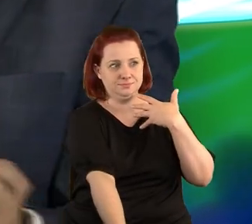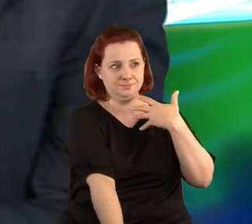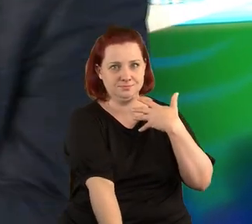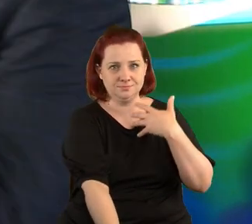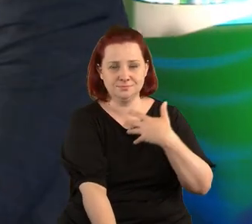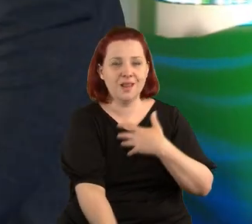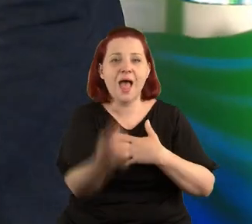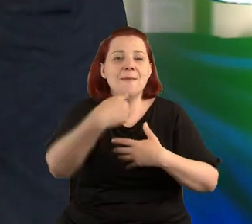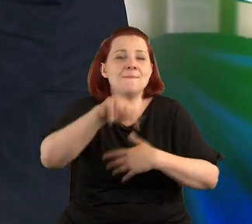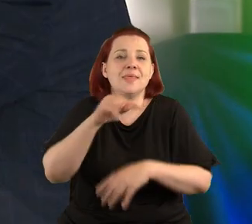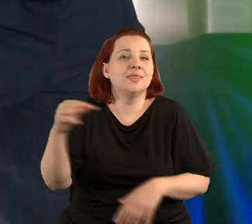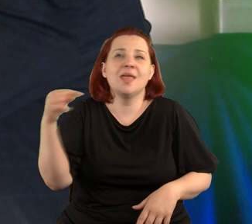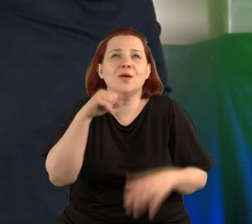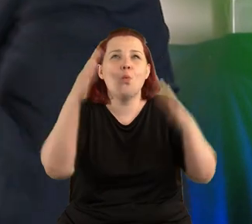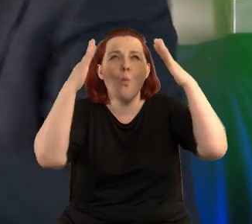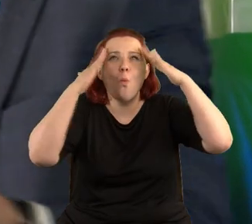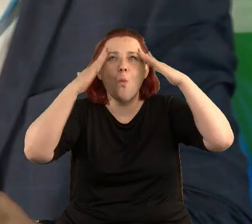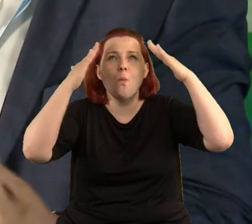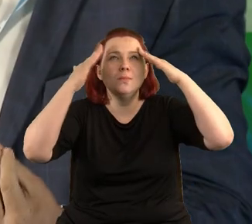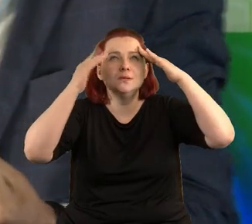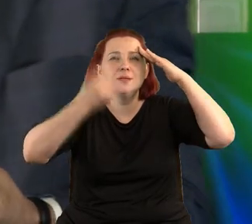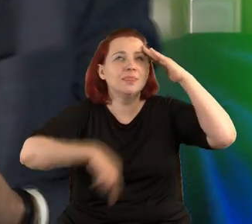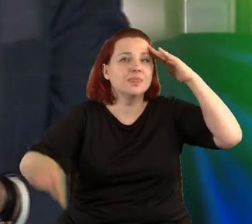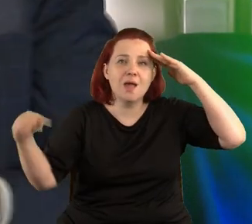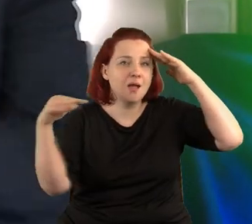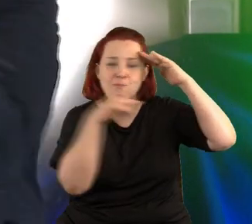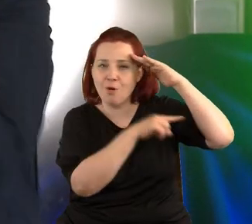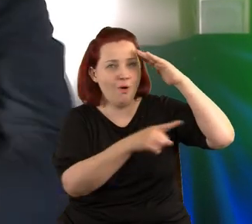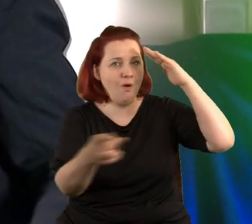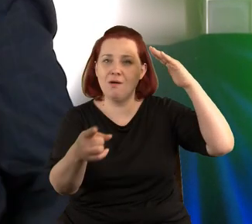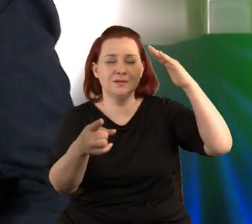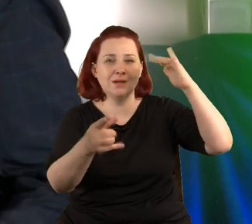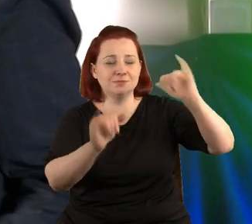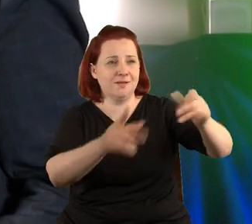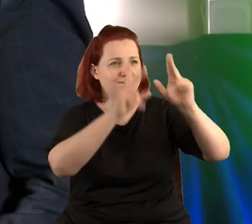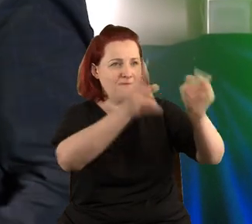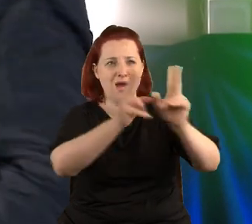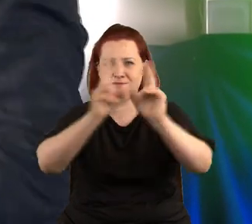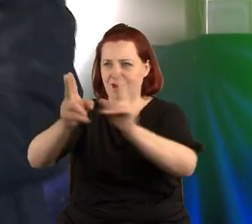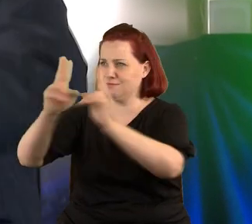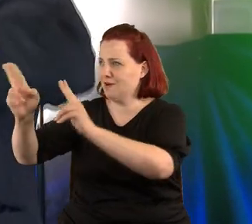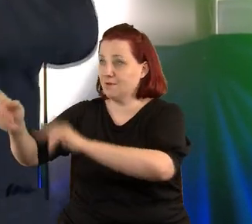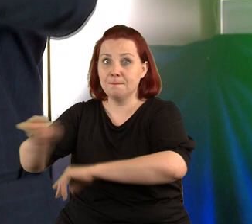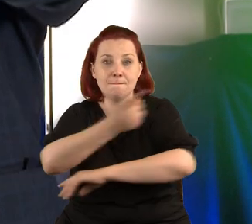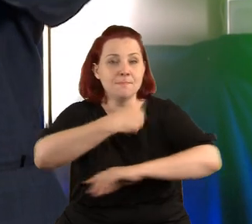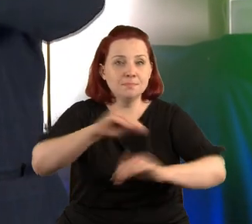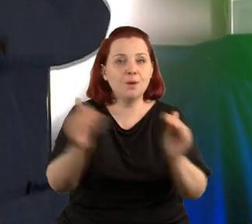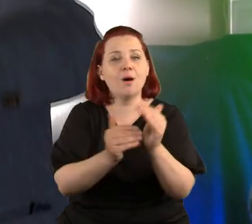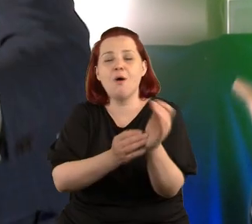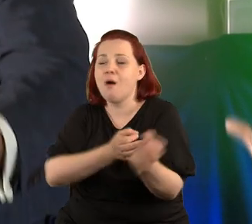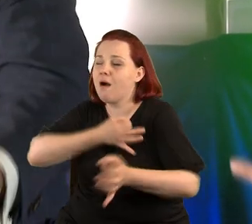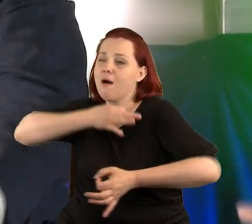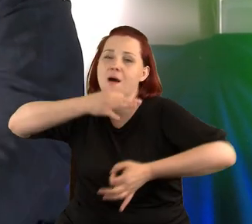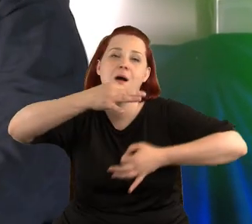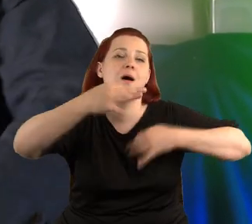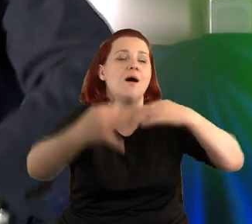My nie potrafimy, nasze umysły nie potrafią funkcjonować wobec gołych faktów. My potrzebujemy opowiadania,